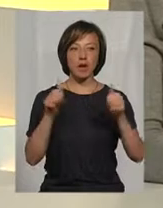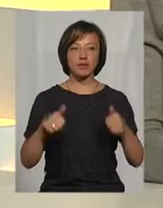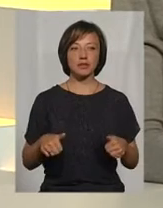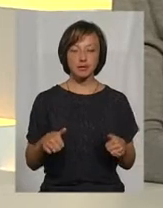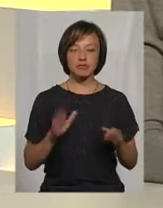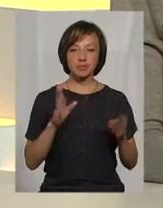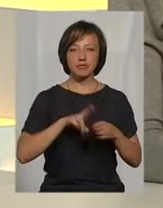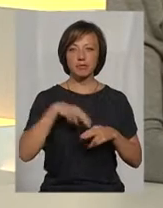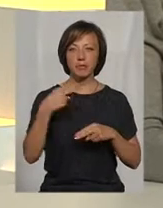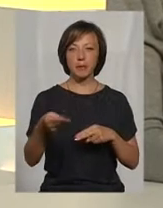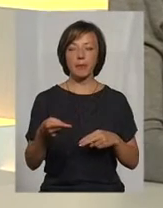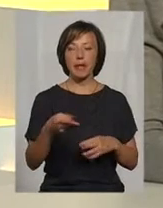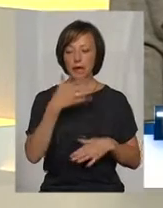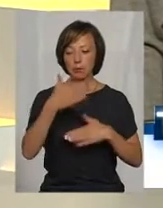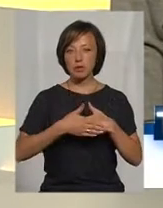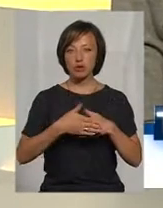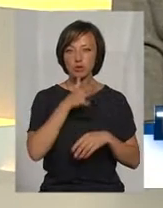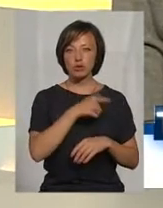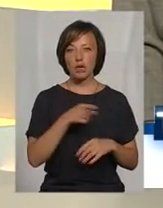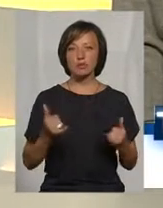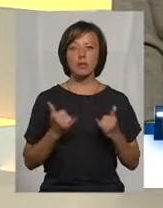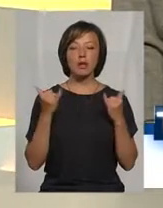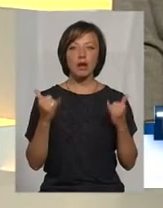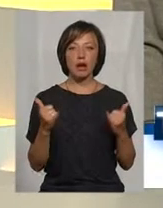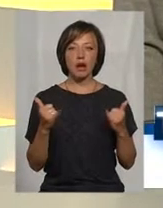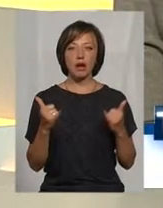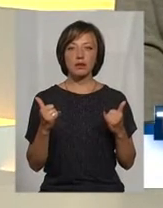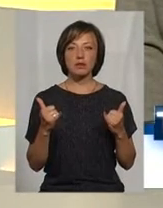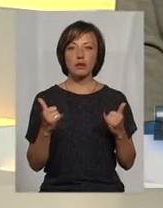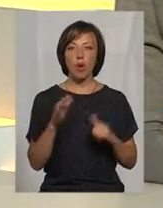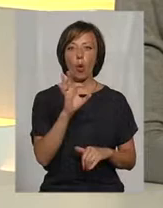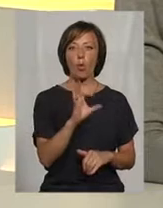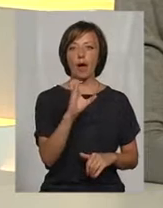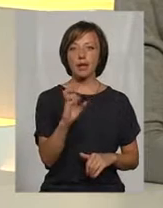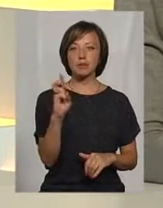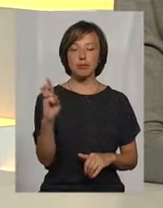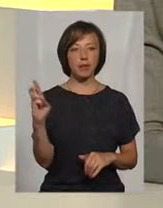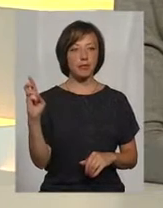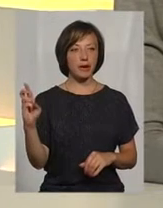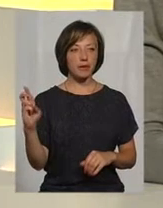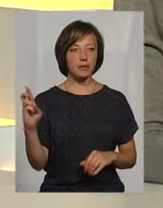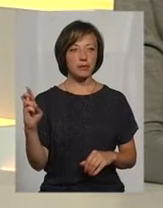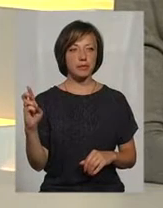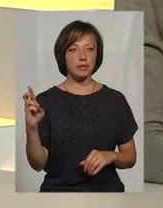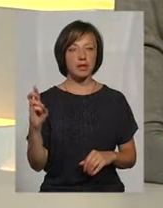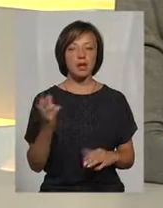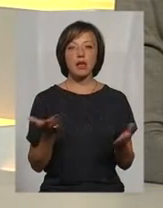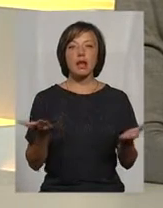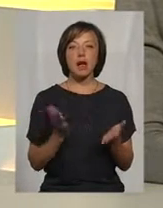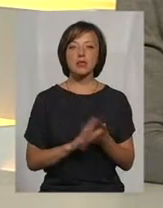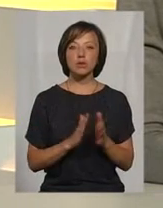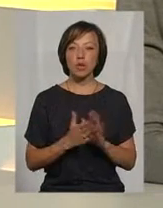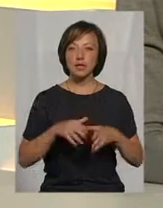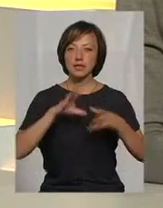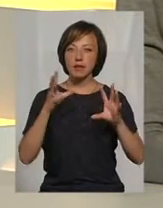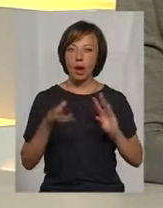будуть відшкодовуватися найближчим часом для об'єднання співвласників багатоквартирних будинків? Яка ситуація